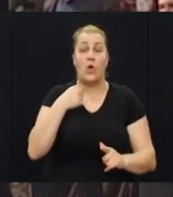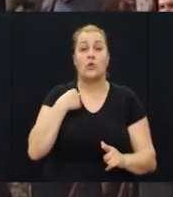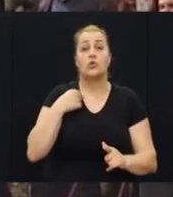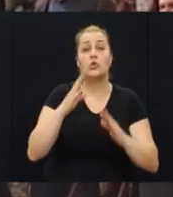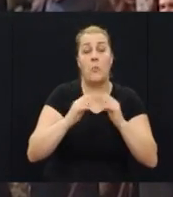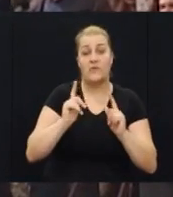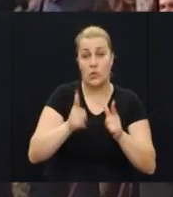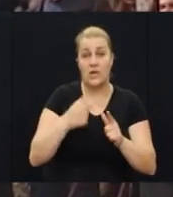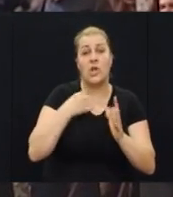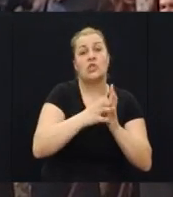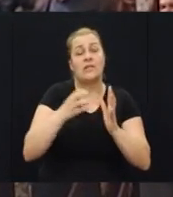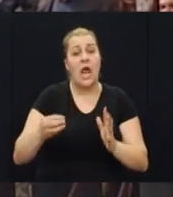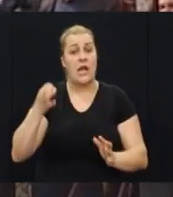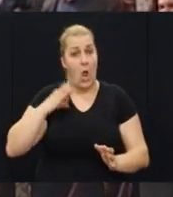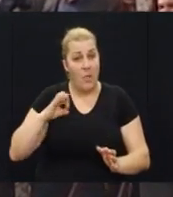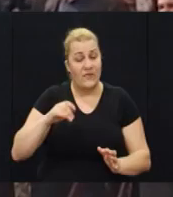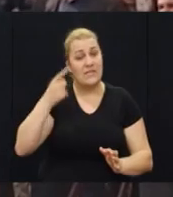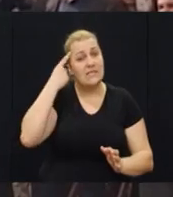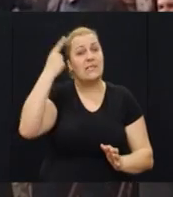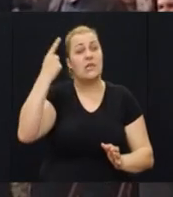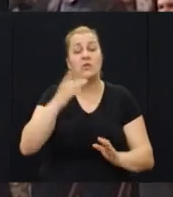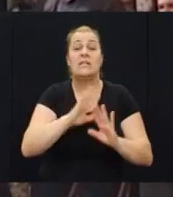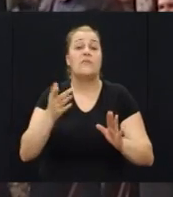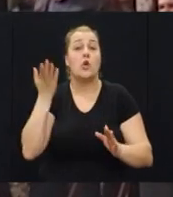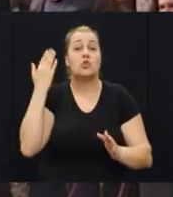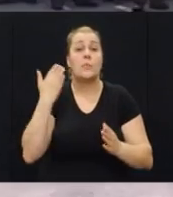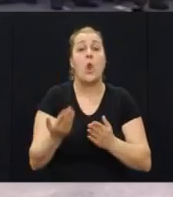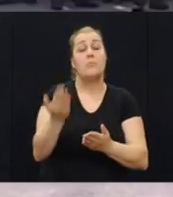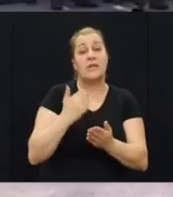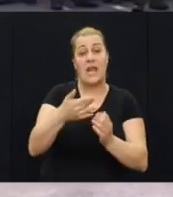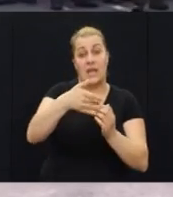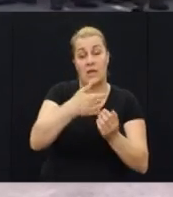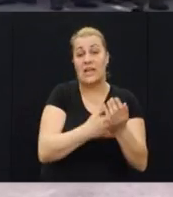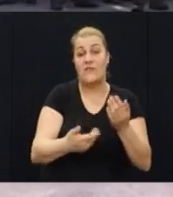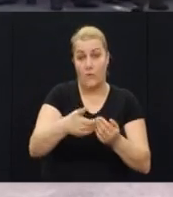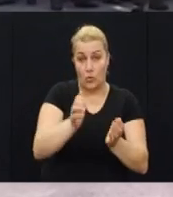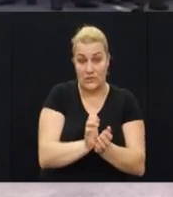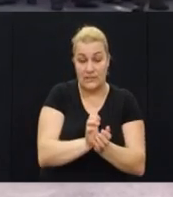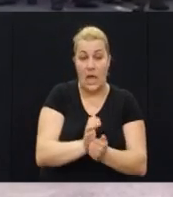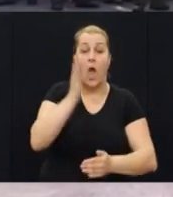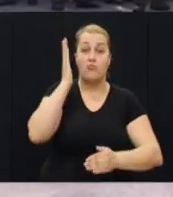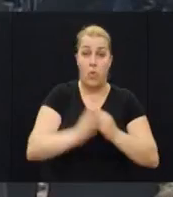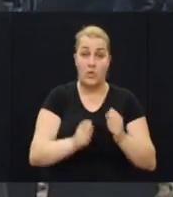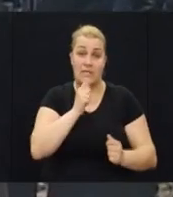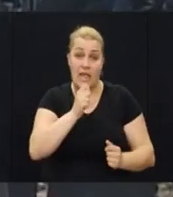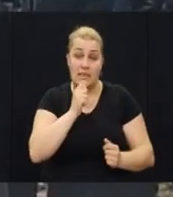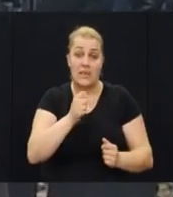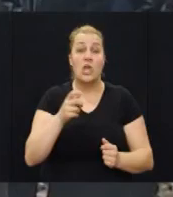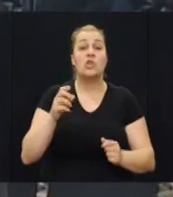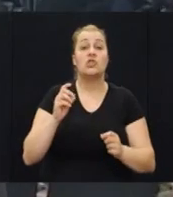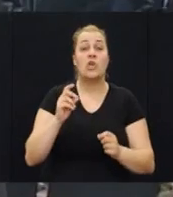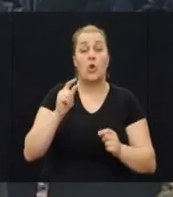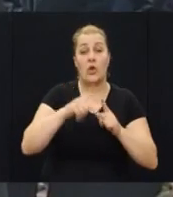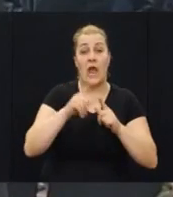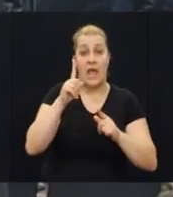naša trajna obaveza, a prisjetio se svega onoga što je prethodilo krvavom uskrsu. Posljednji govornik je bio predsjednik Hrvatskog sabora Željko Rajnjer